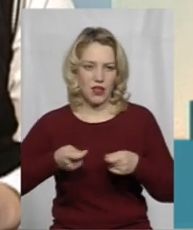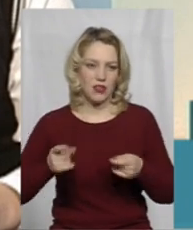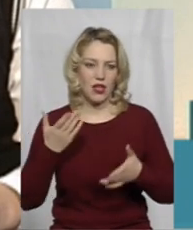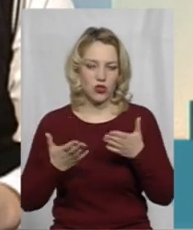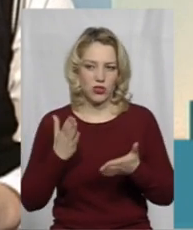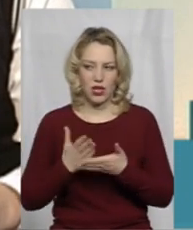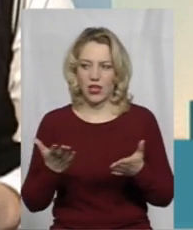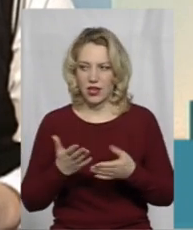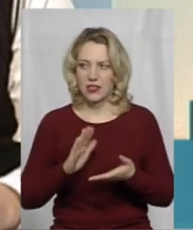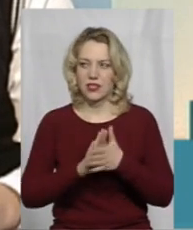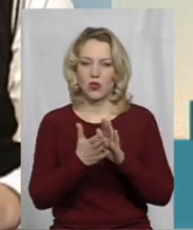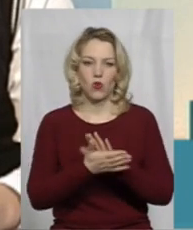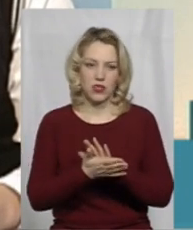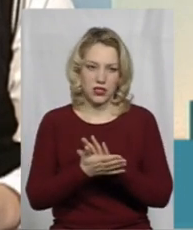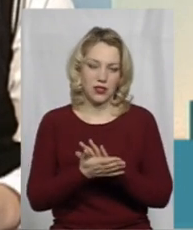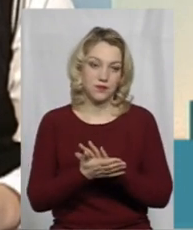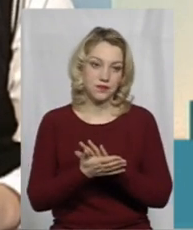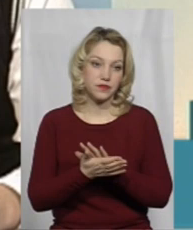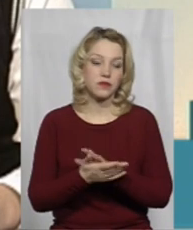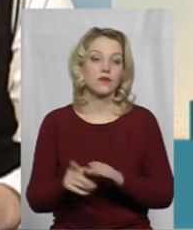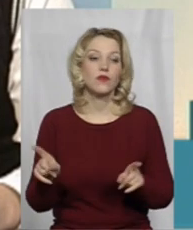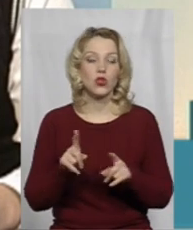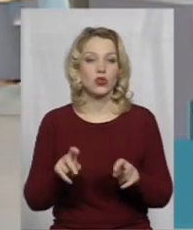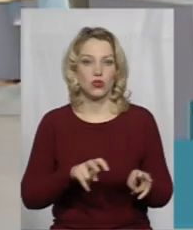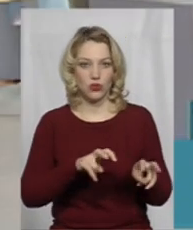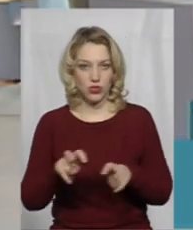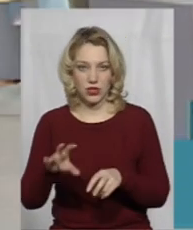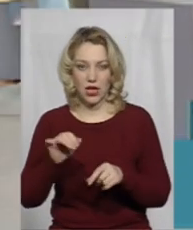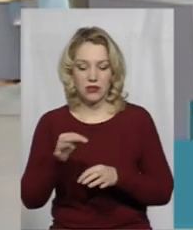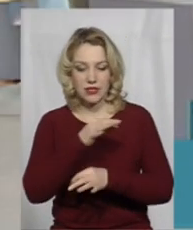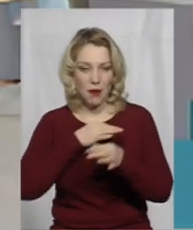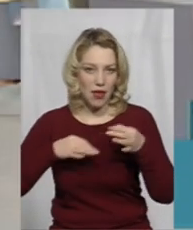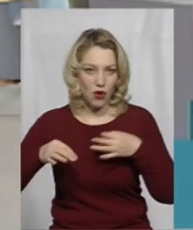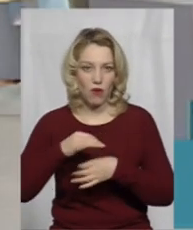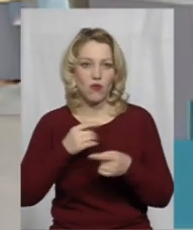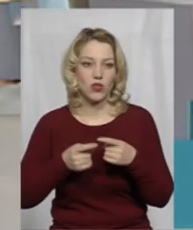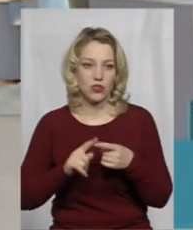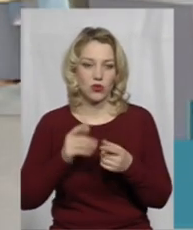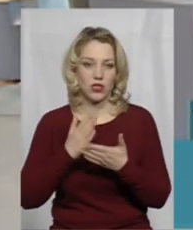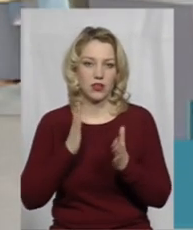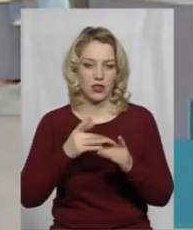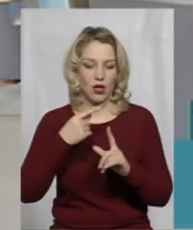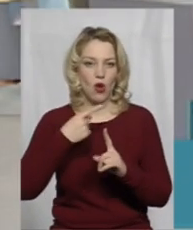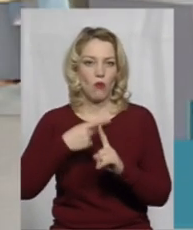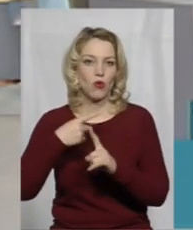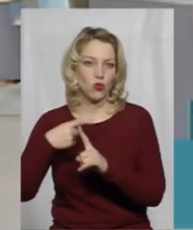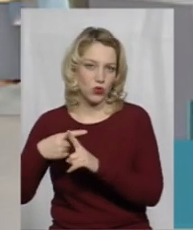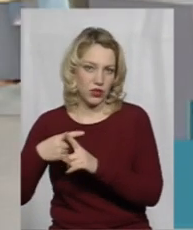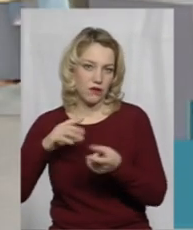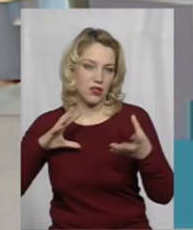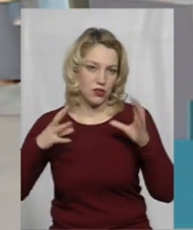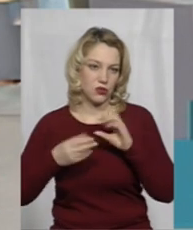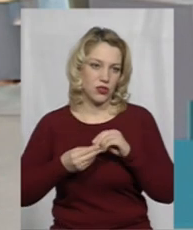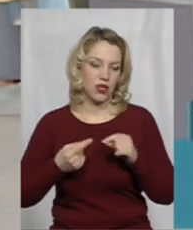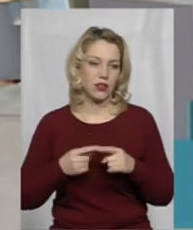ситуація, я вам скажу, то, що сідають за стіл переговорів, і це з цього є тільки продуктив. І результат.